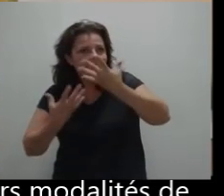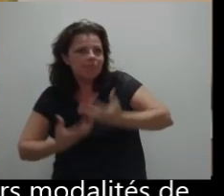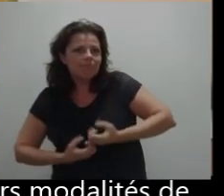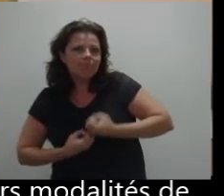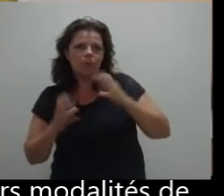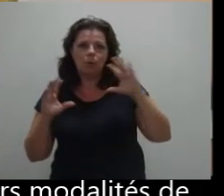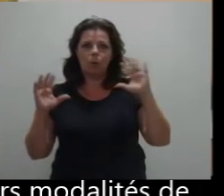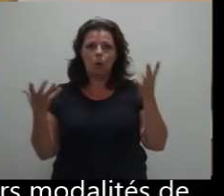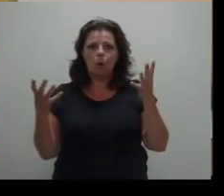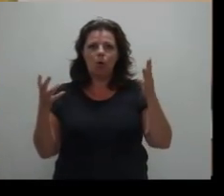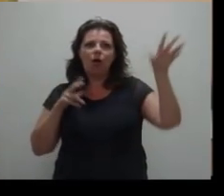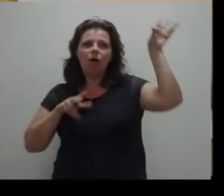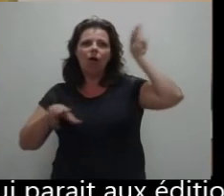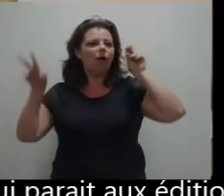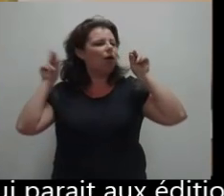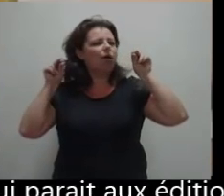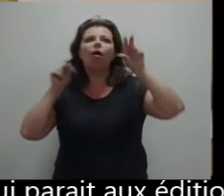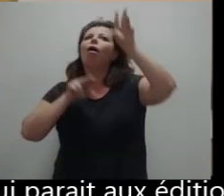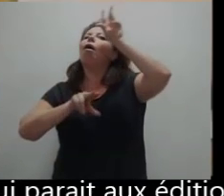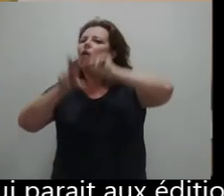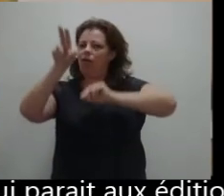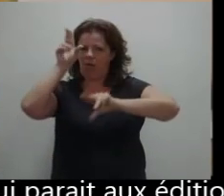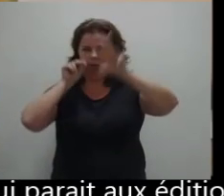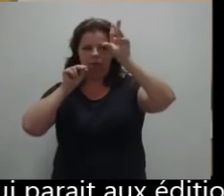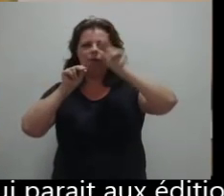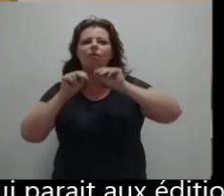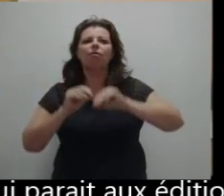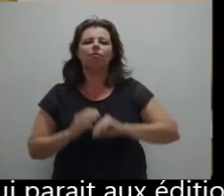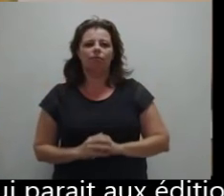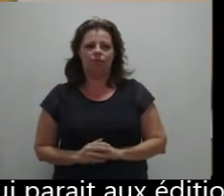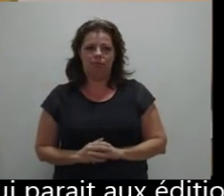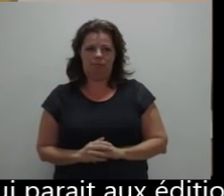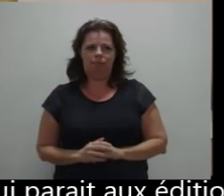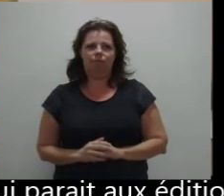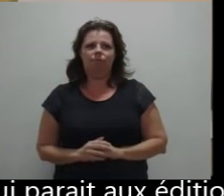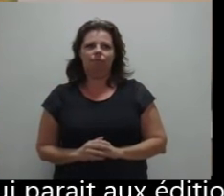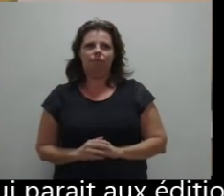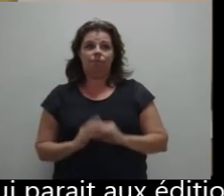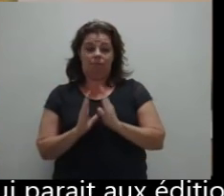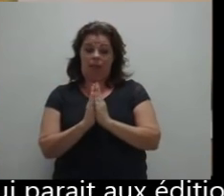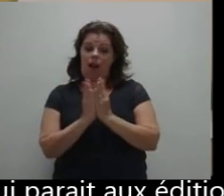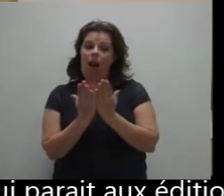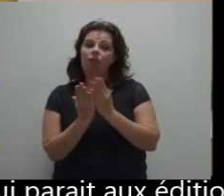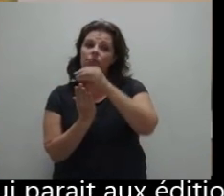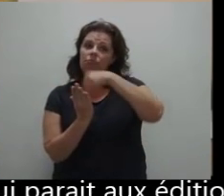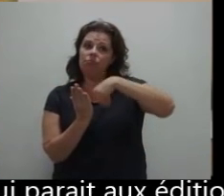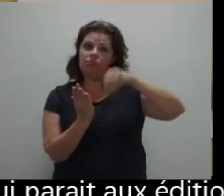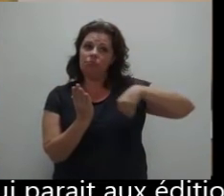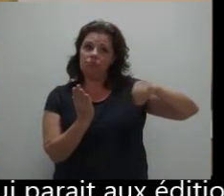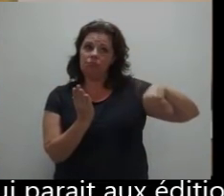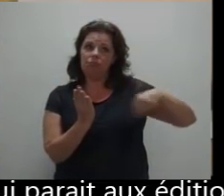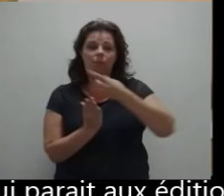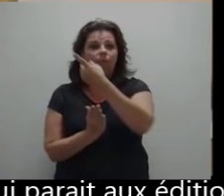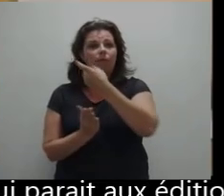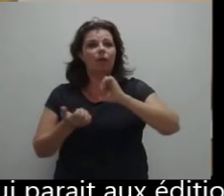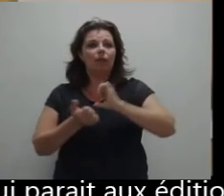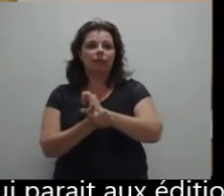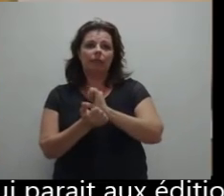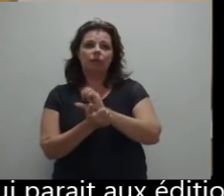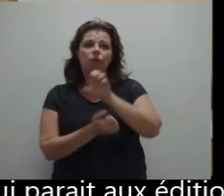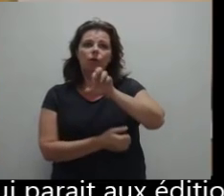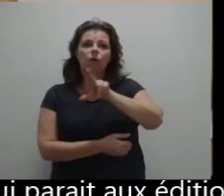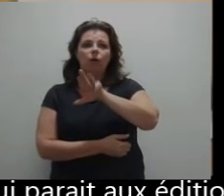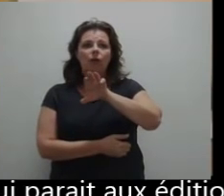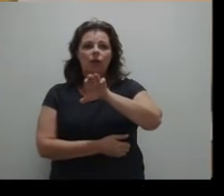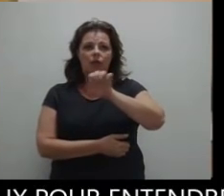parler et d'entendre. D'où le titre de ce nouvel ouvrage, qui paraît aux éditions RS de la collection Psychanalyse